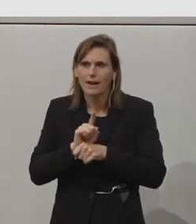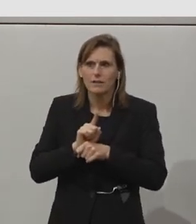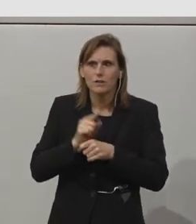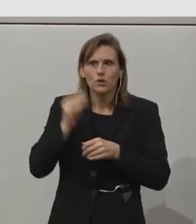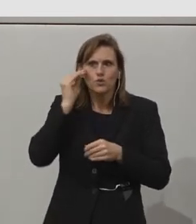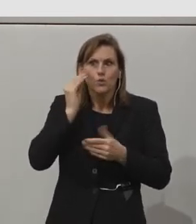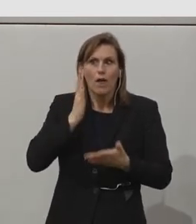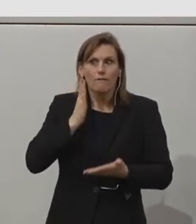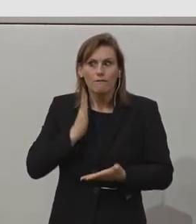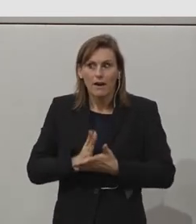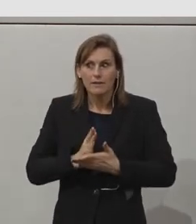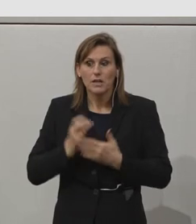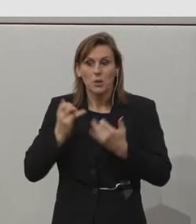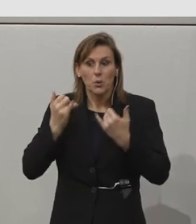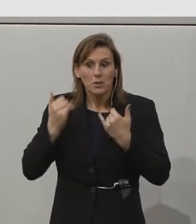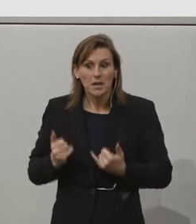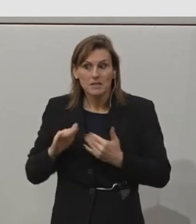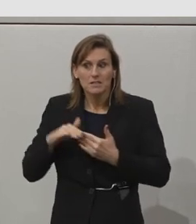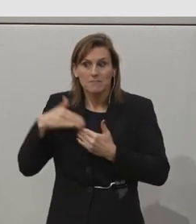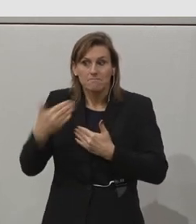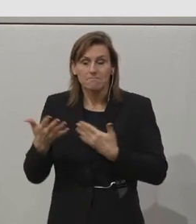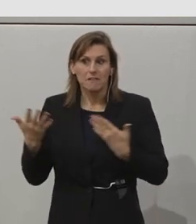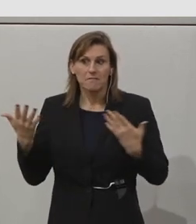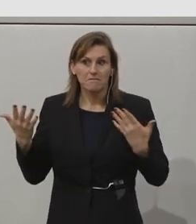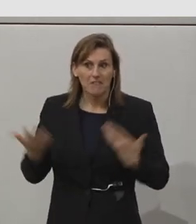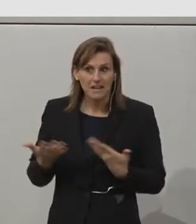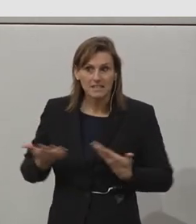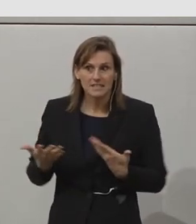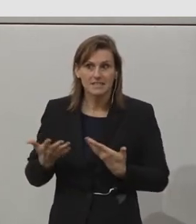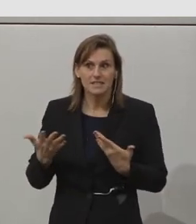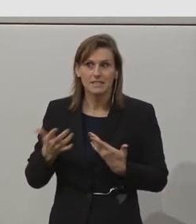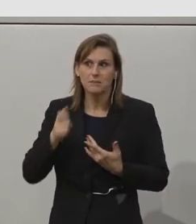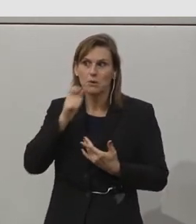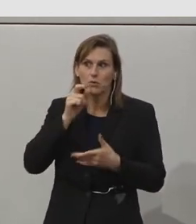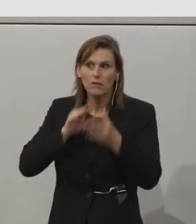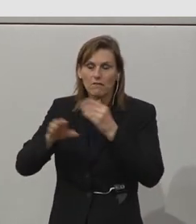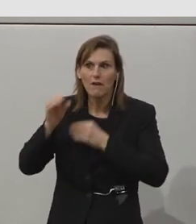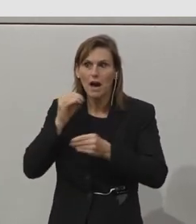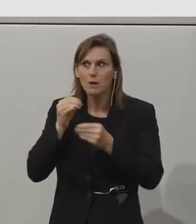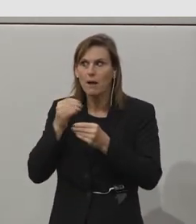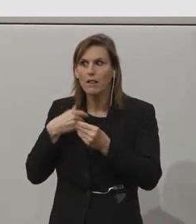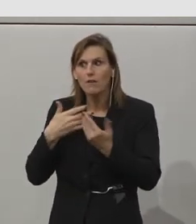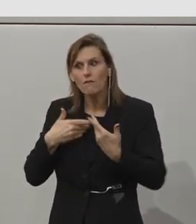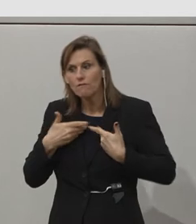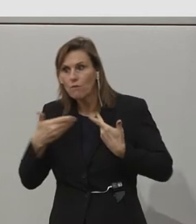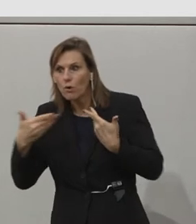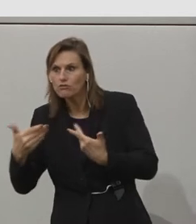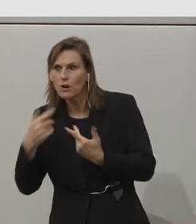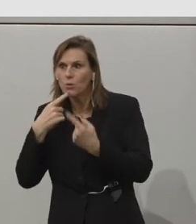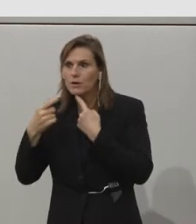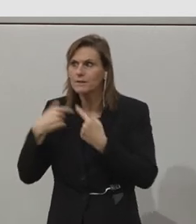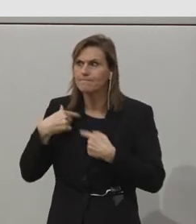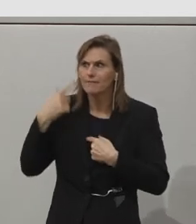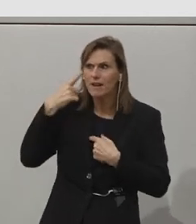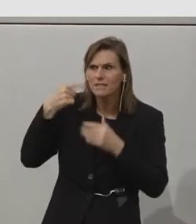verlässt und das erste Mal berufliche Erfahrungen sammelt, an Unternehmen vorstellig wird. Man weiß nicht, was man dort